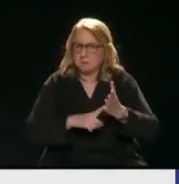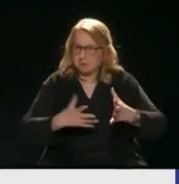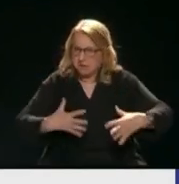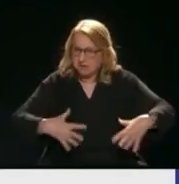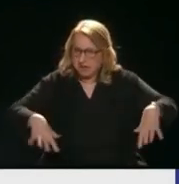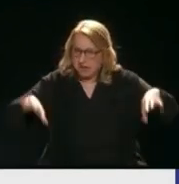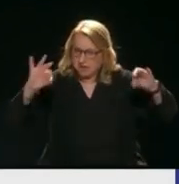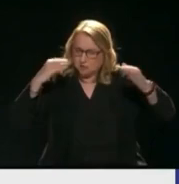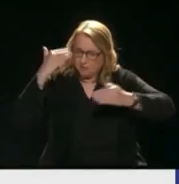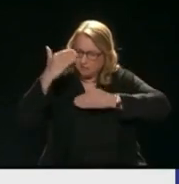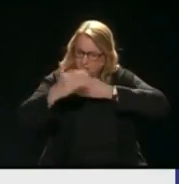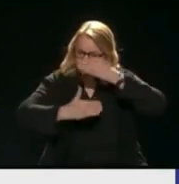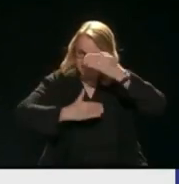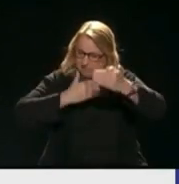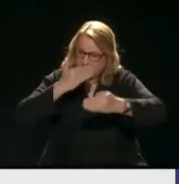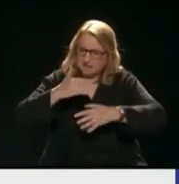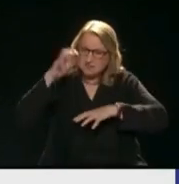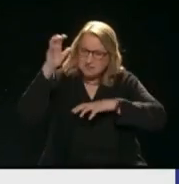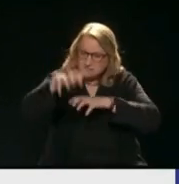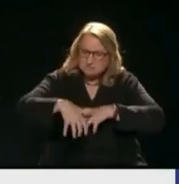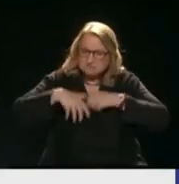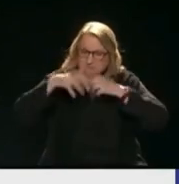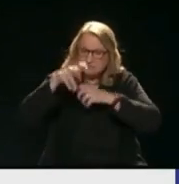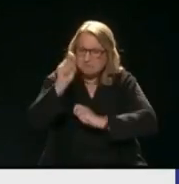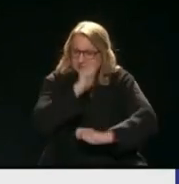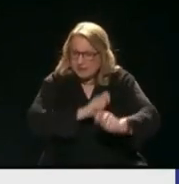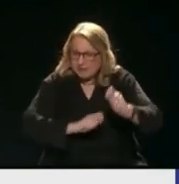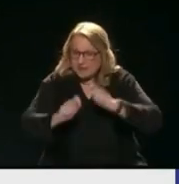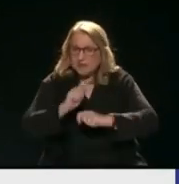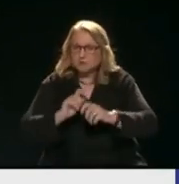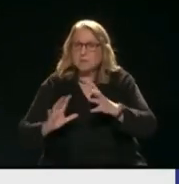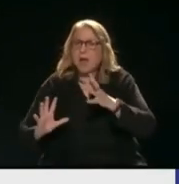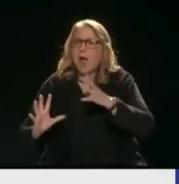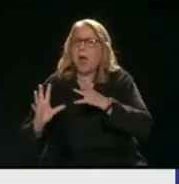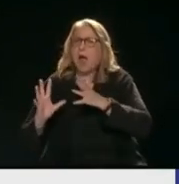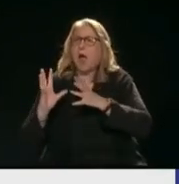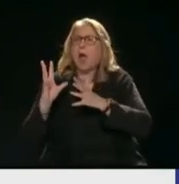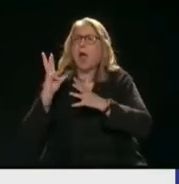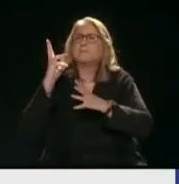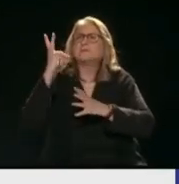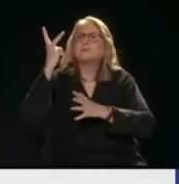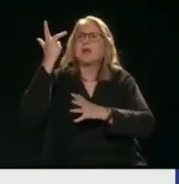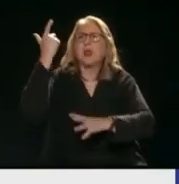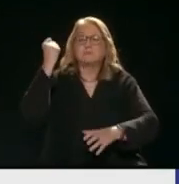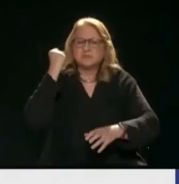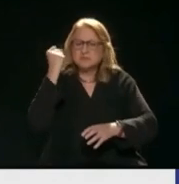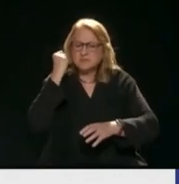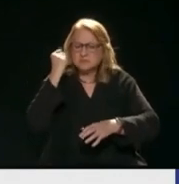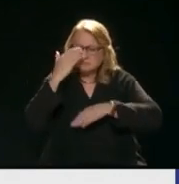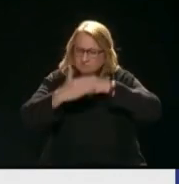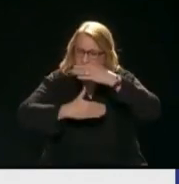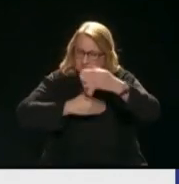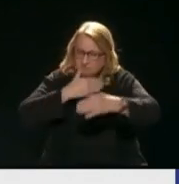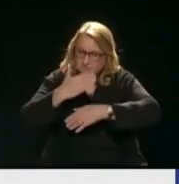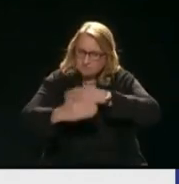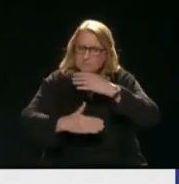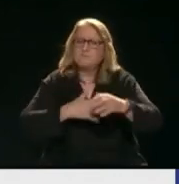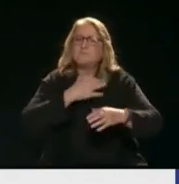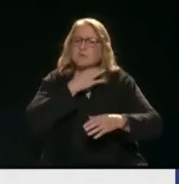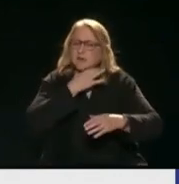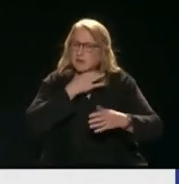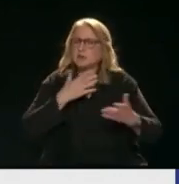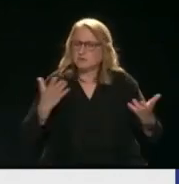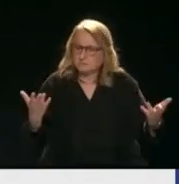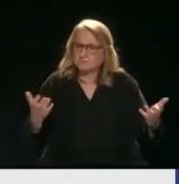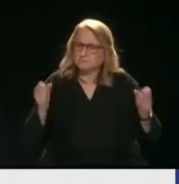βάλουμε μια διαδικασία σειρά Με μια ανάπτυξη άπειρης διαδικασίας Και το γεγονός ότι χρειαζόμαστε Χέρια νέα Το έχω